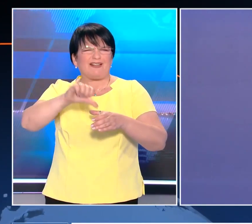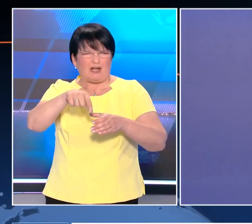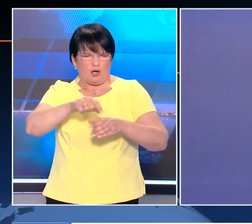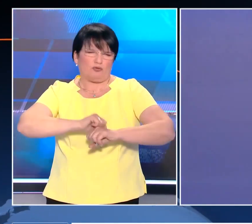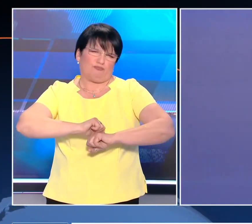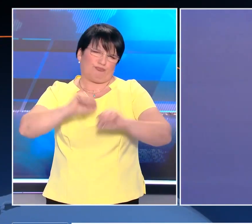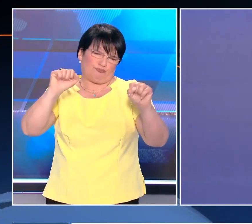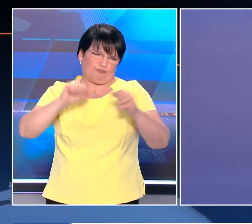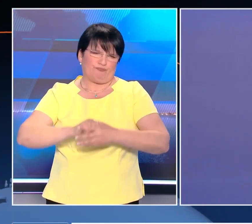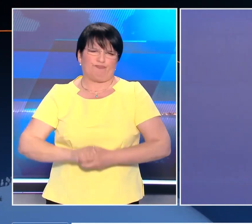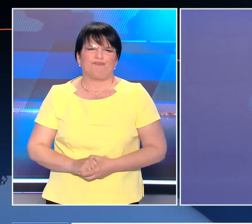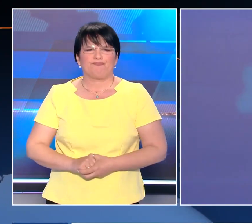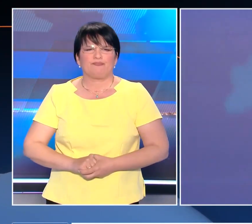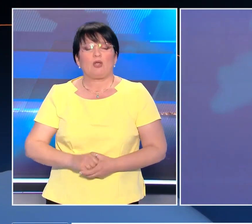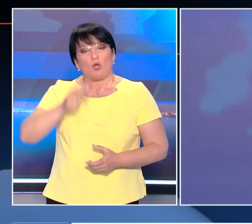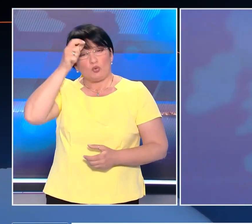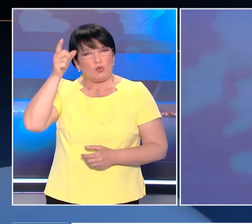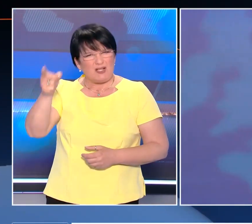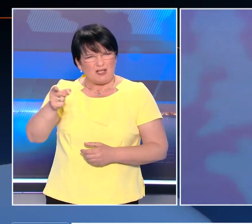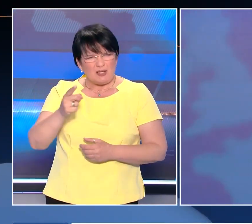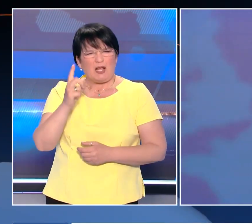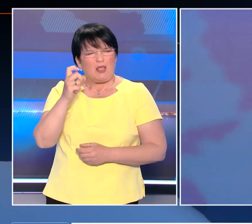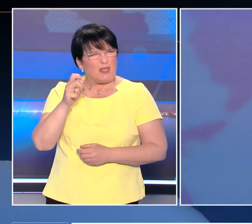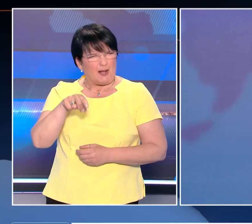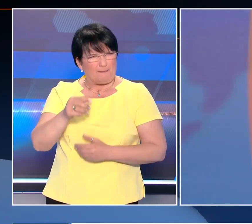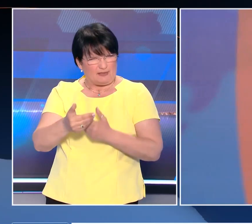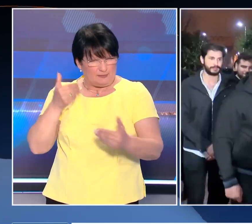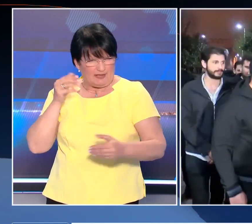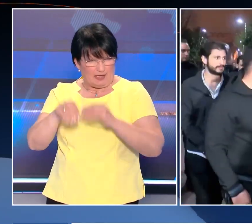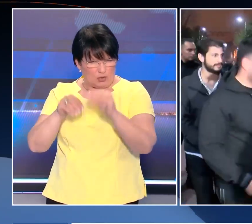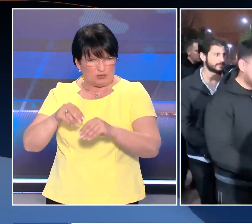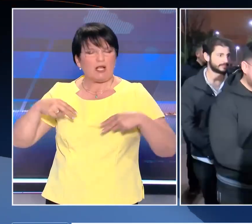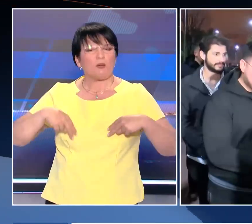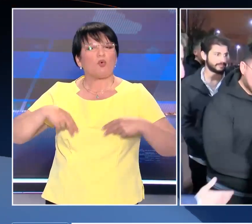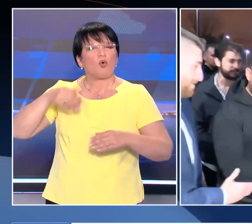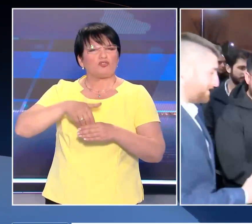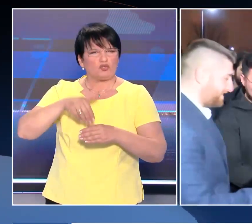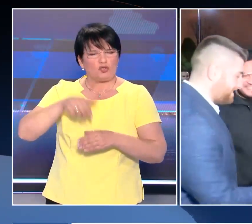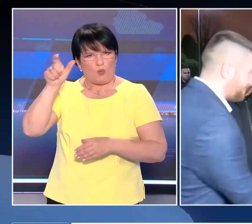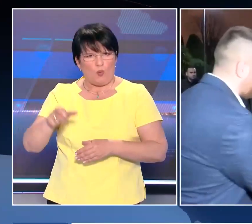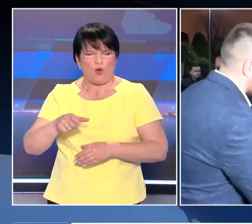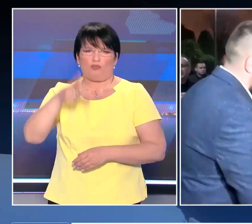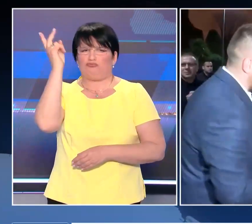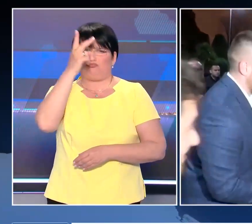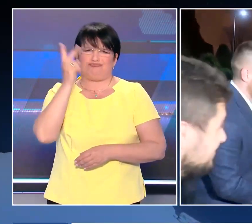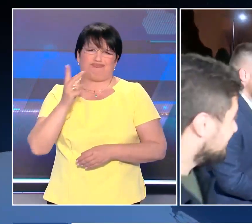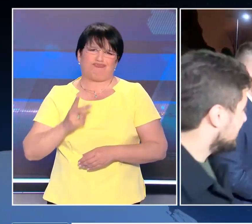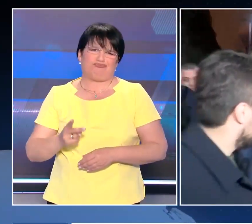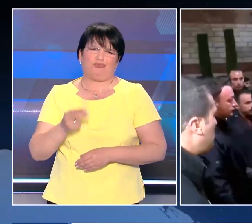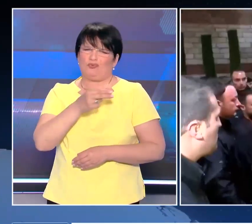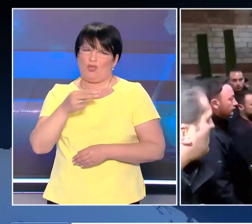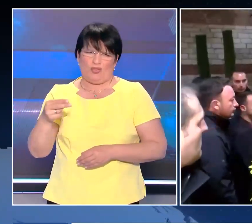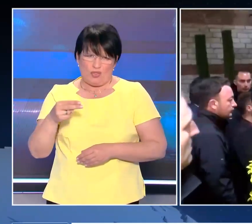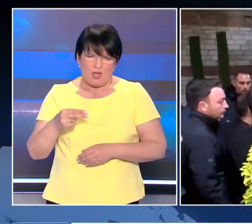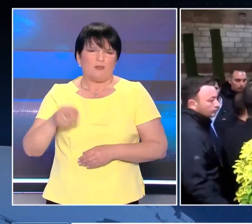Τουρκία δέκα ημέρες απομένουν πρώτο ανοίξουν οι κάλπες και ο υπουργός εσωτερικών Σουλεϊμάν Σοηλού εξαπολύει σφοδρή επίθεση